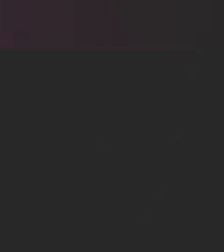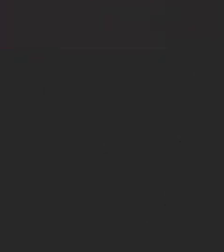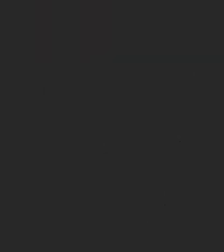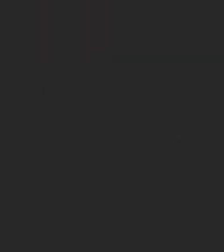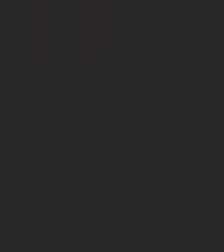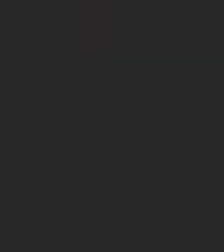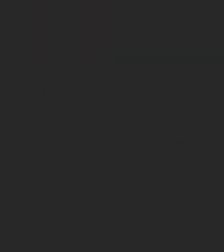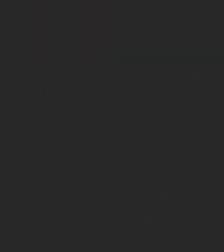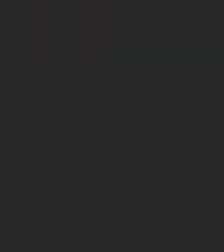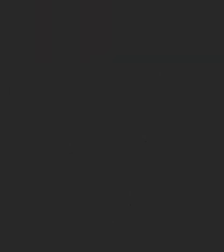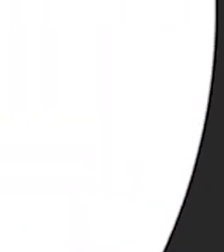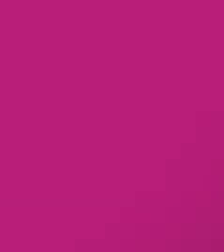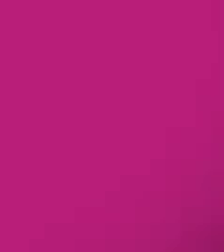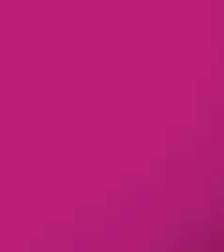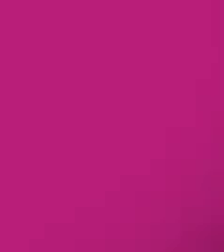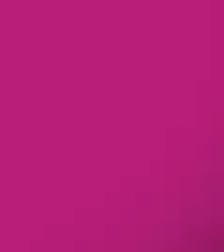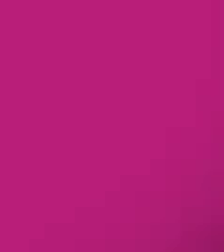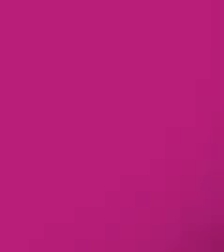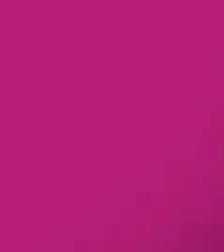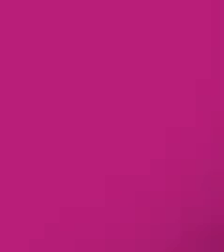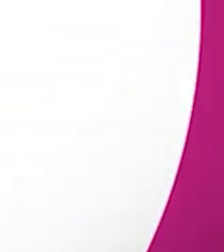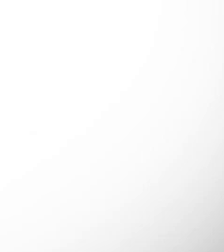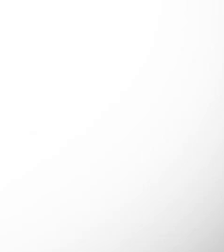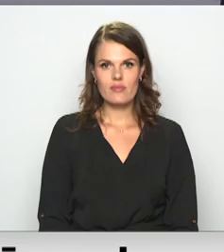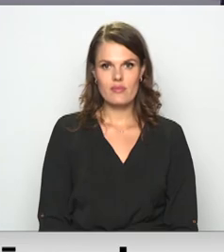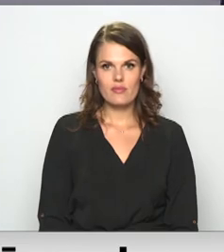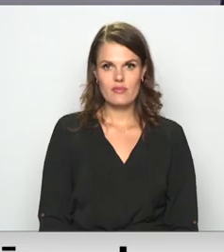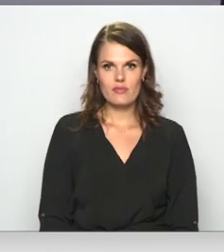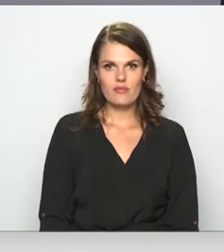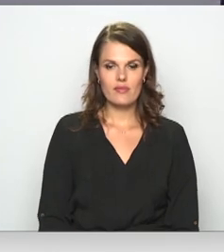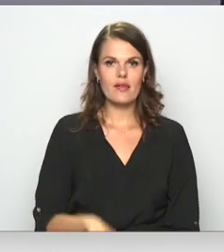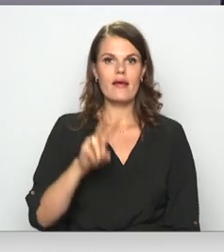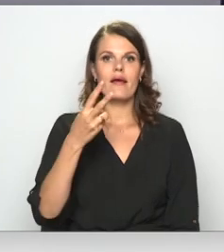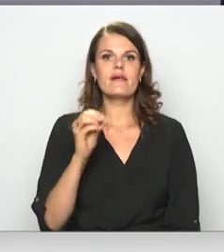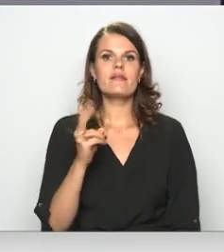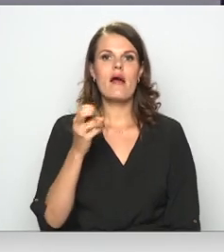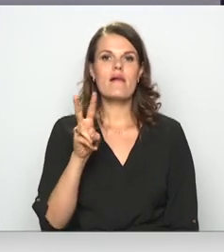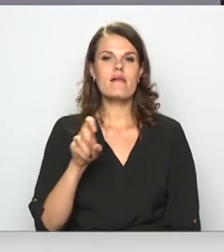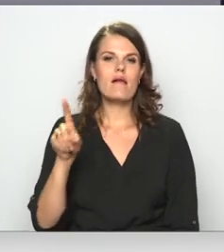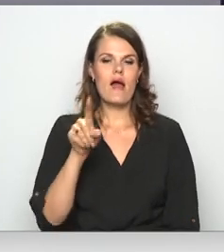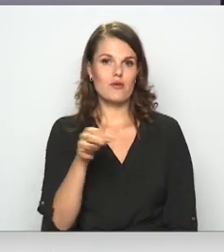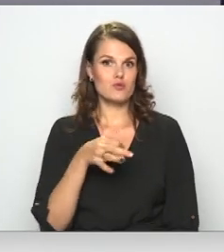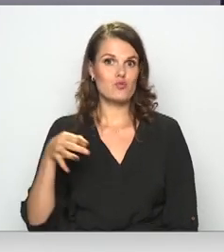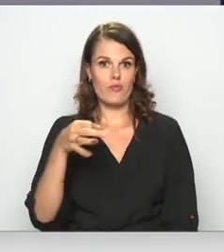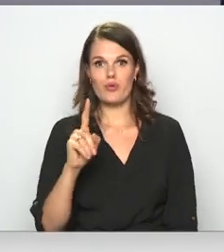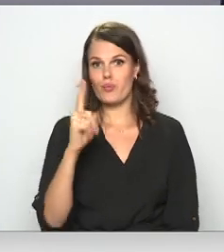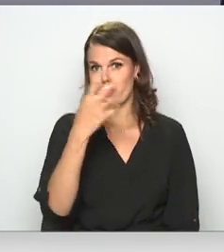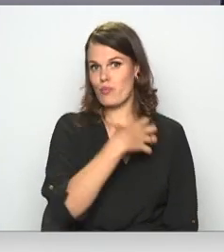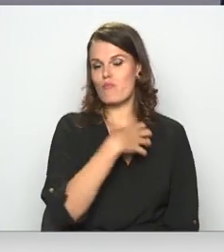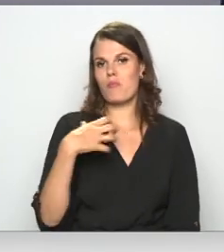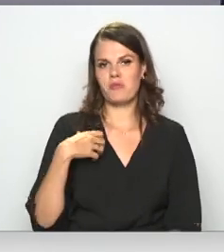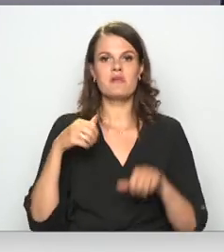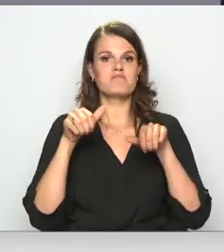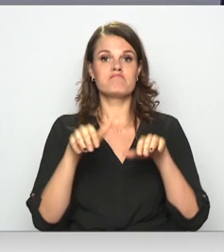Re, viss ēters ir te! Čekavas novads ir pirmā pašvaldība, kas pieņēmusi